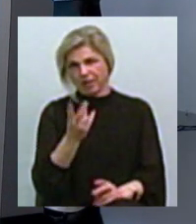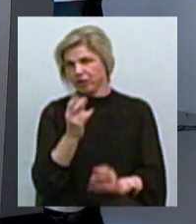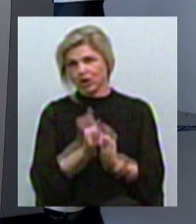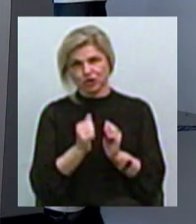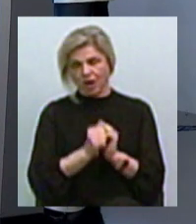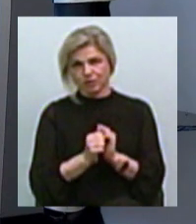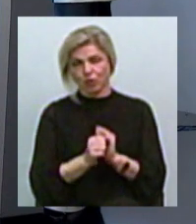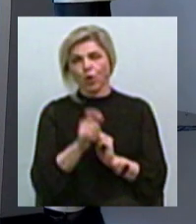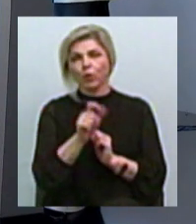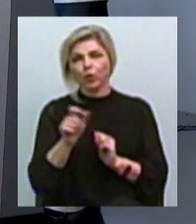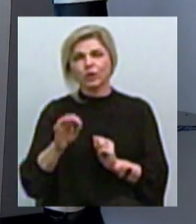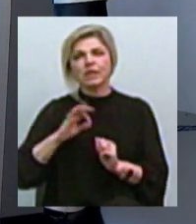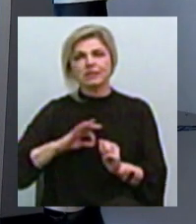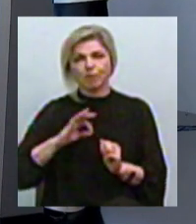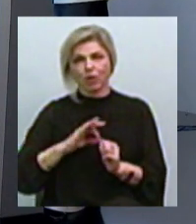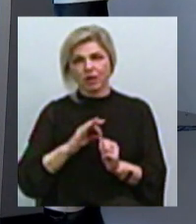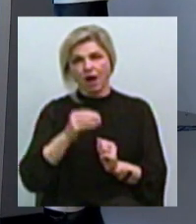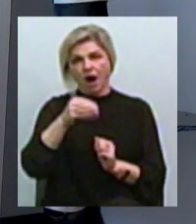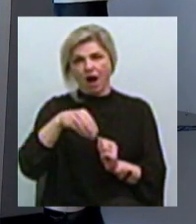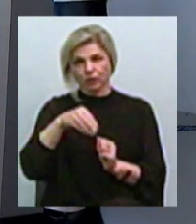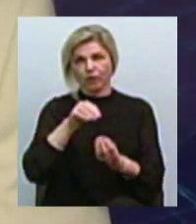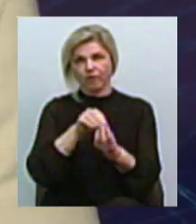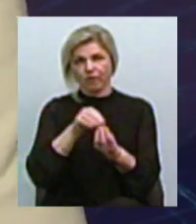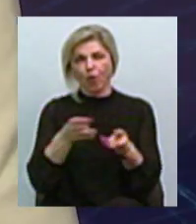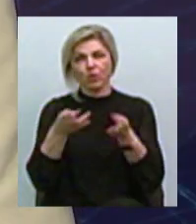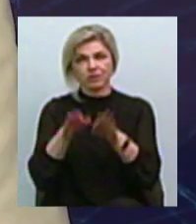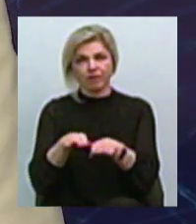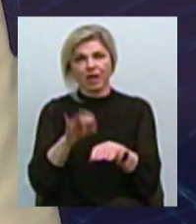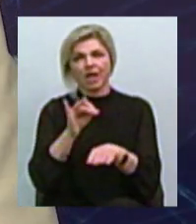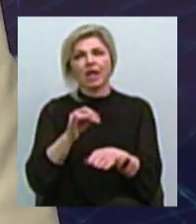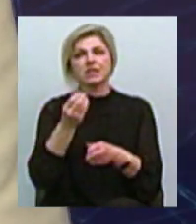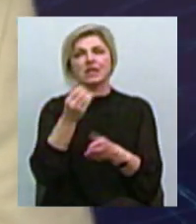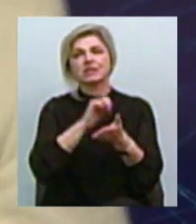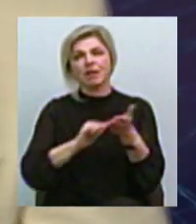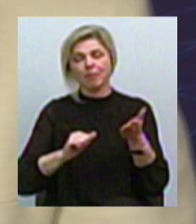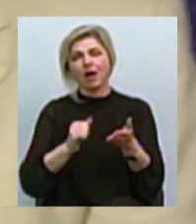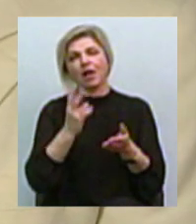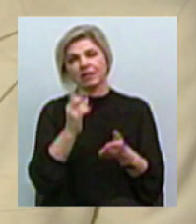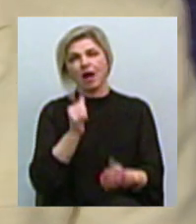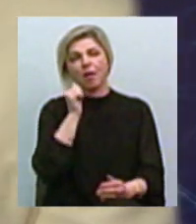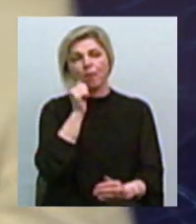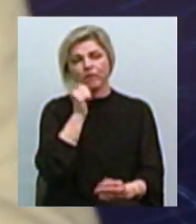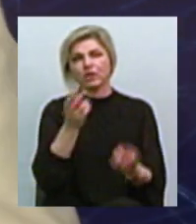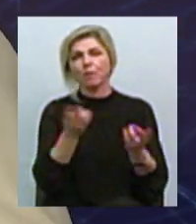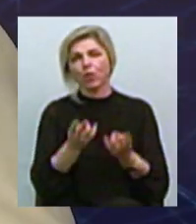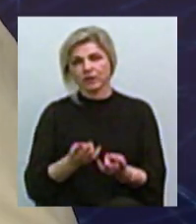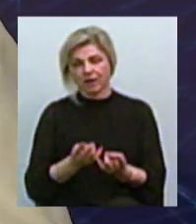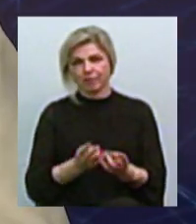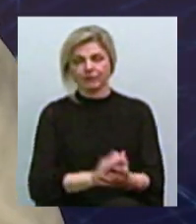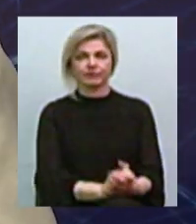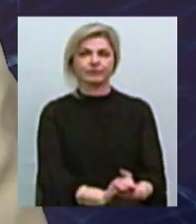Люди користуються безготівковими коштами і знімають готівку тільки на повсякденні потреби Де неможливо